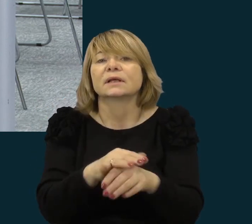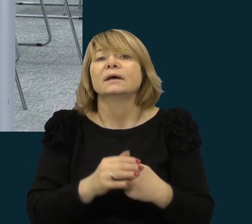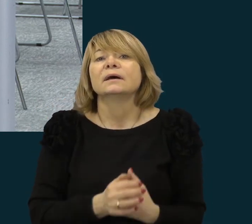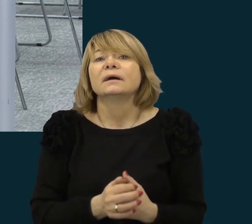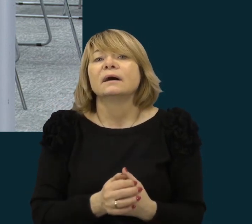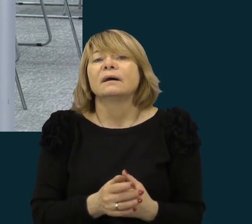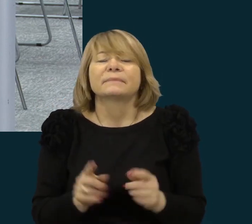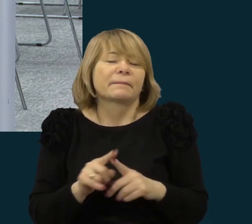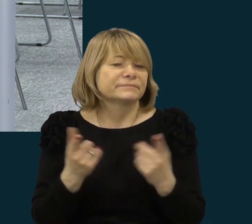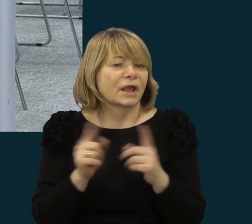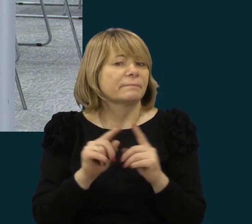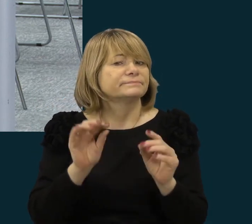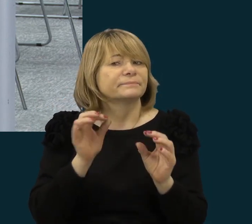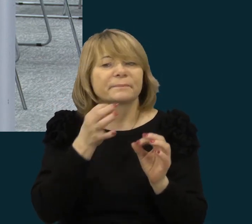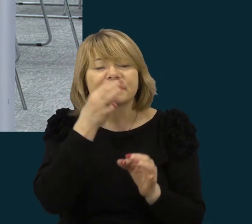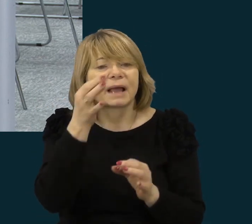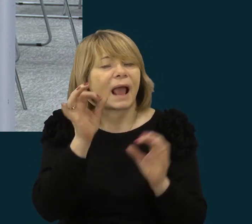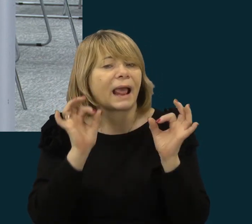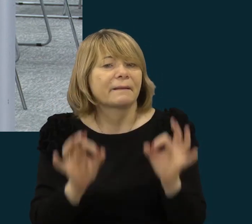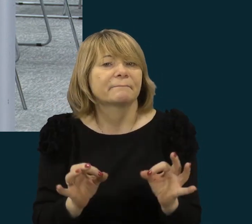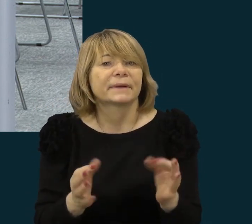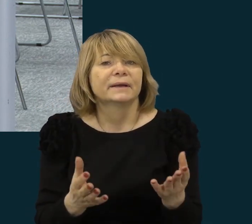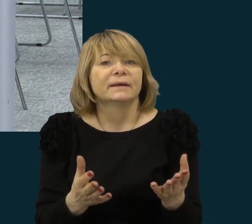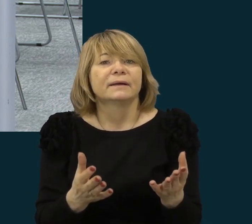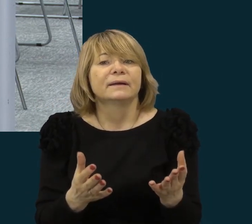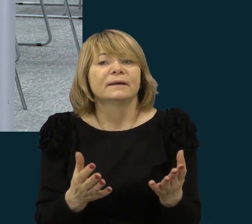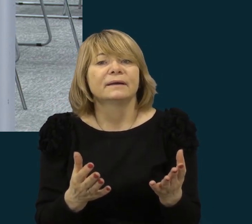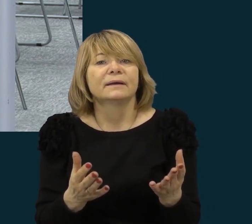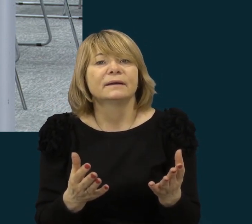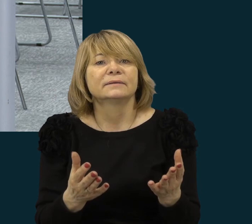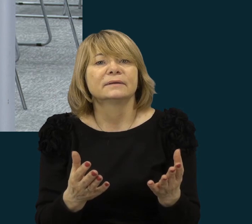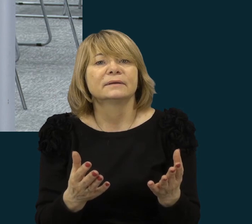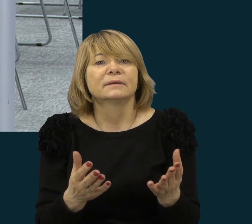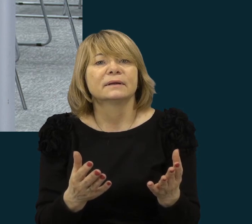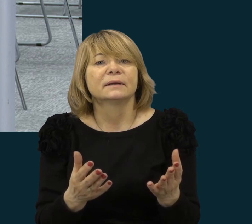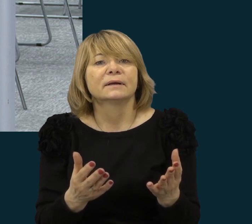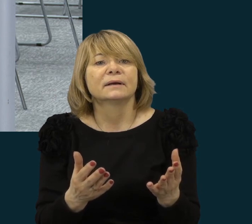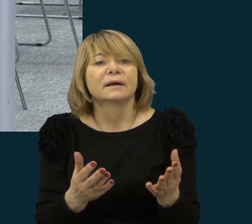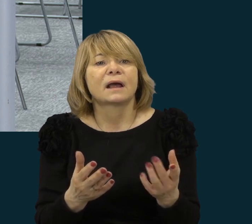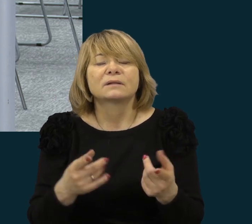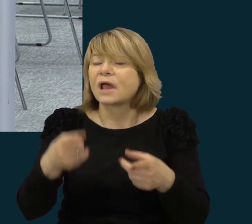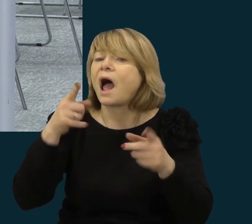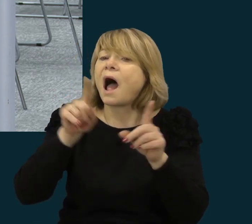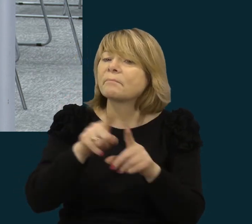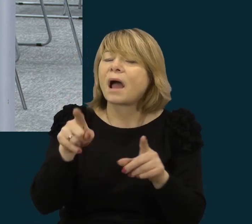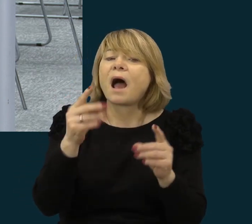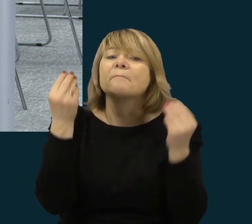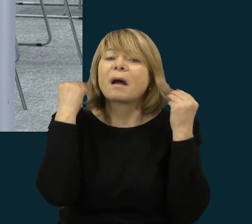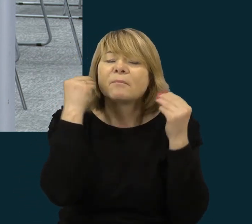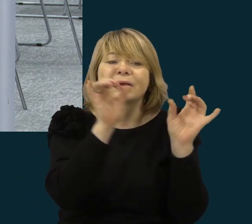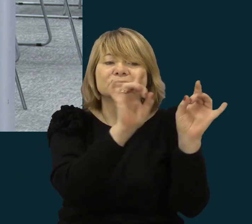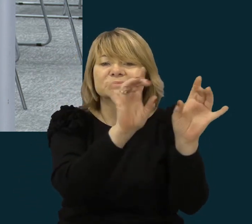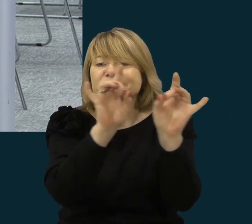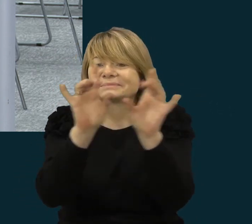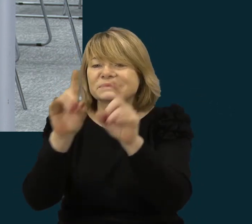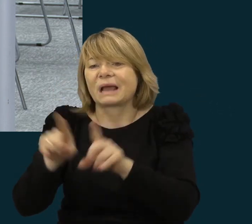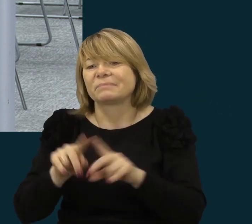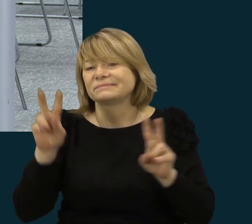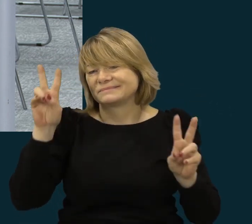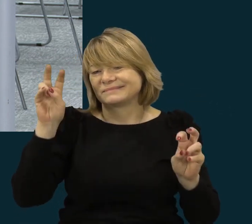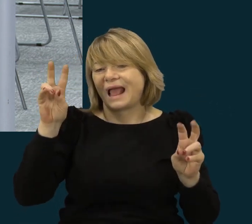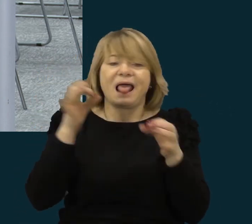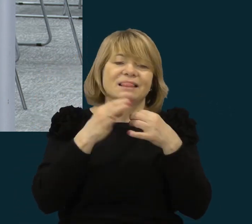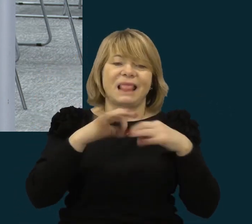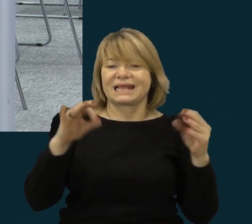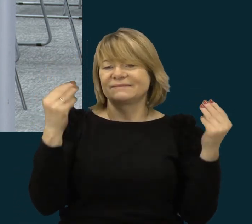suformuoluoti, ta tarpdalykinė integracija labiau galima tokiose dalykose laisvose, kabutėse laisvose, kaip fizinis